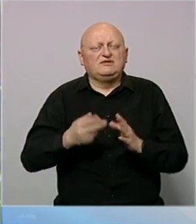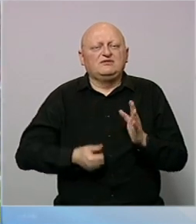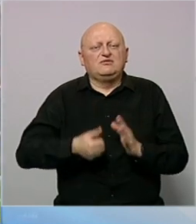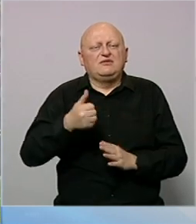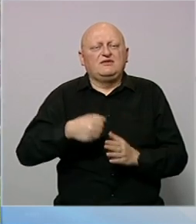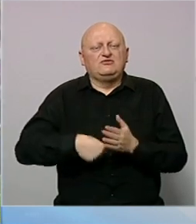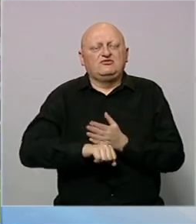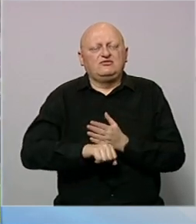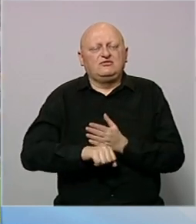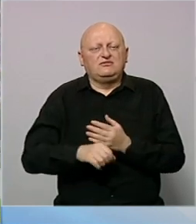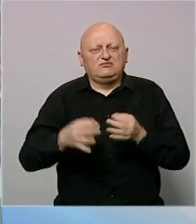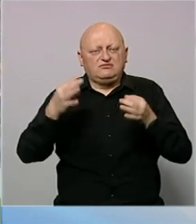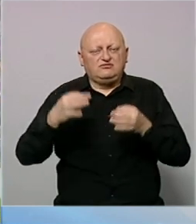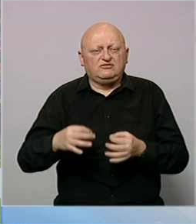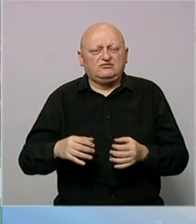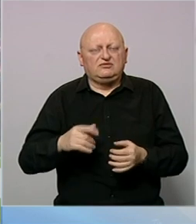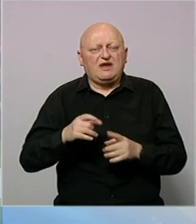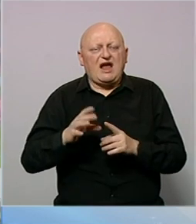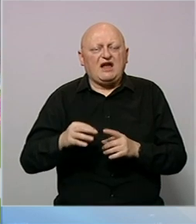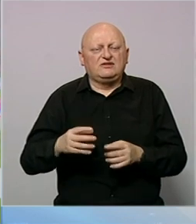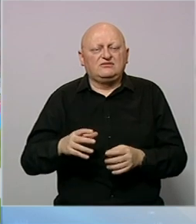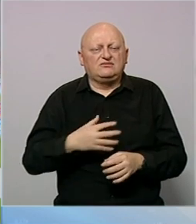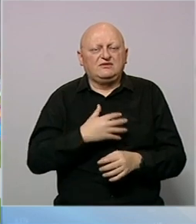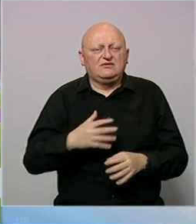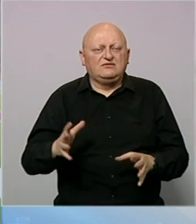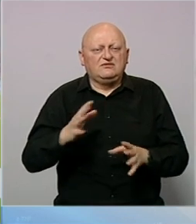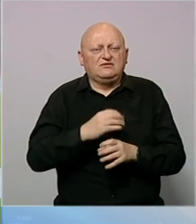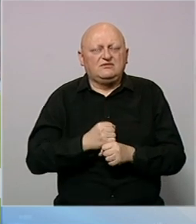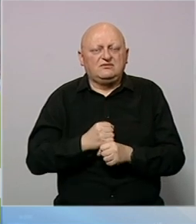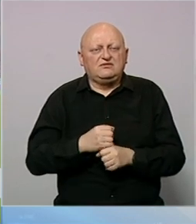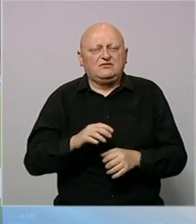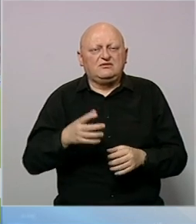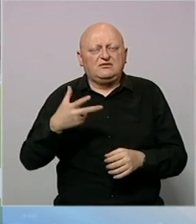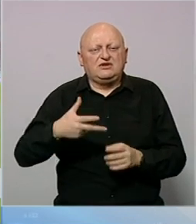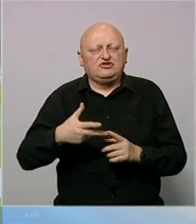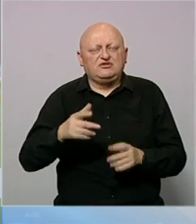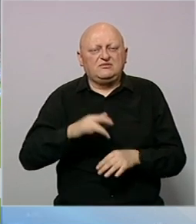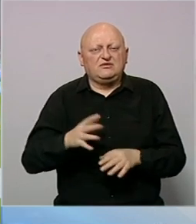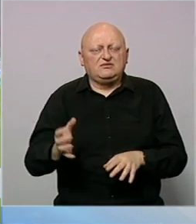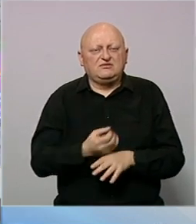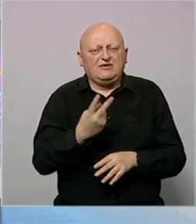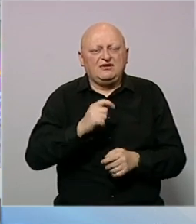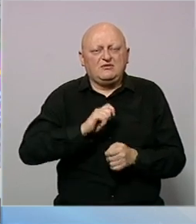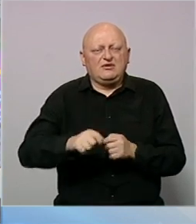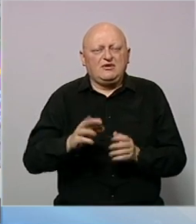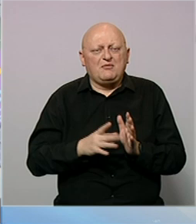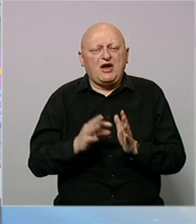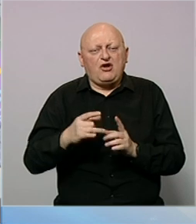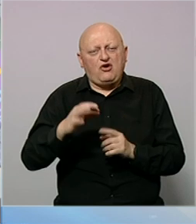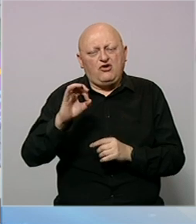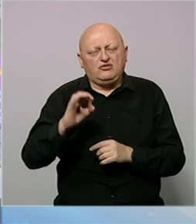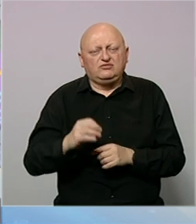nogometnom prvenstvu. Veličanstveni turnir u Kataru u Vatrini su okončali osvajenjem bronzane medalje nakon što su danas sa 2-1 savladali Maroko.